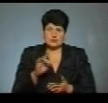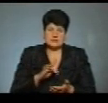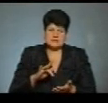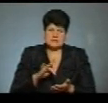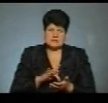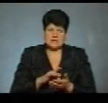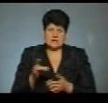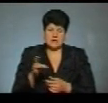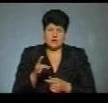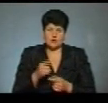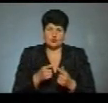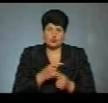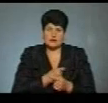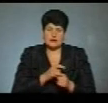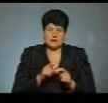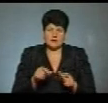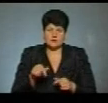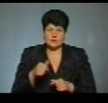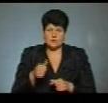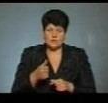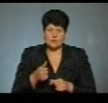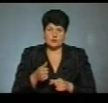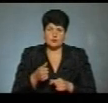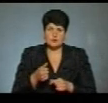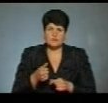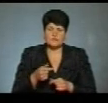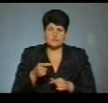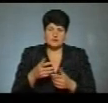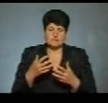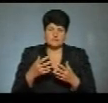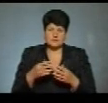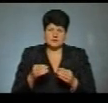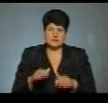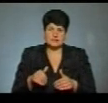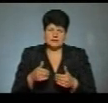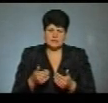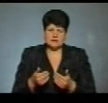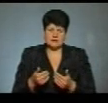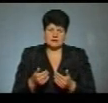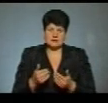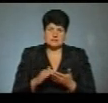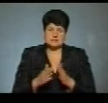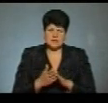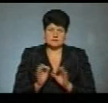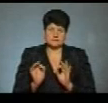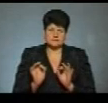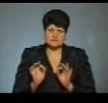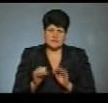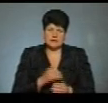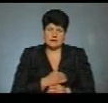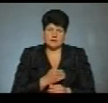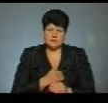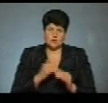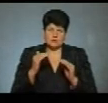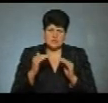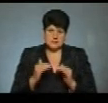районної лікарні. Того року народження, на сьогодні вже даний стан її стабільний, температура